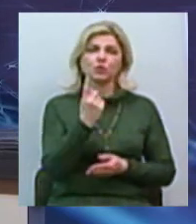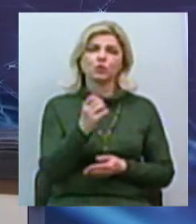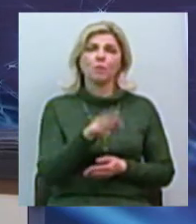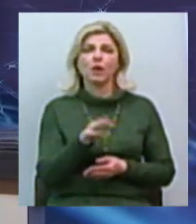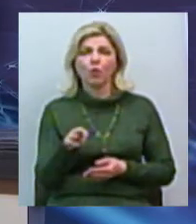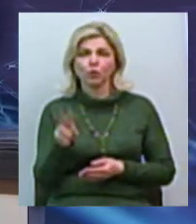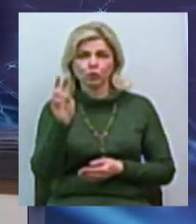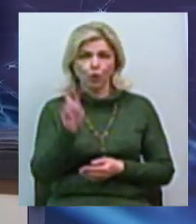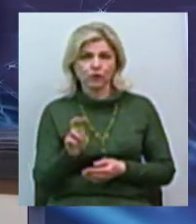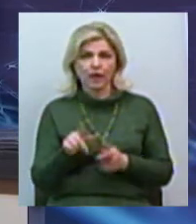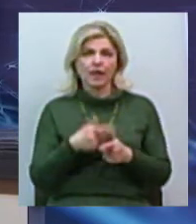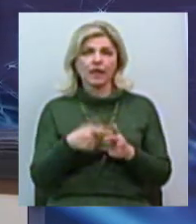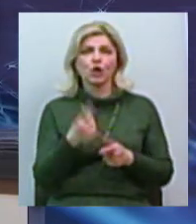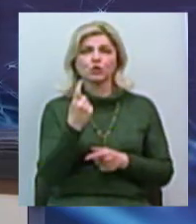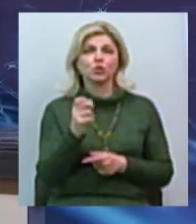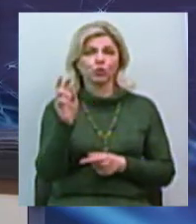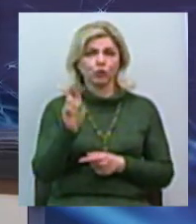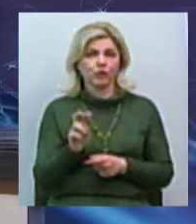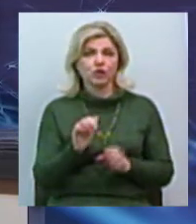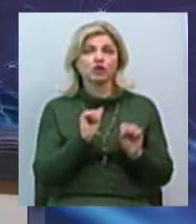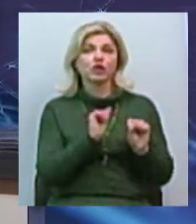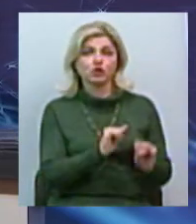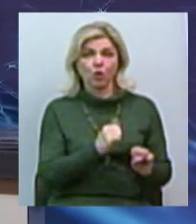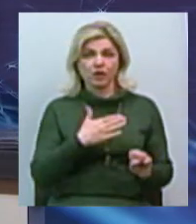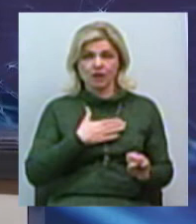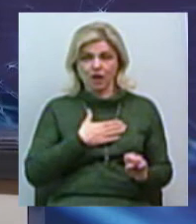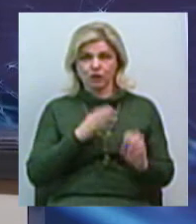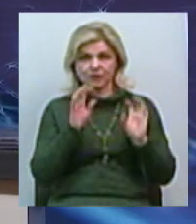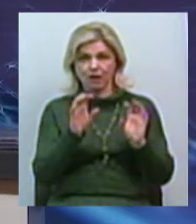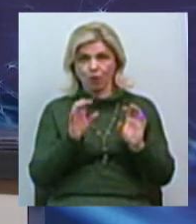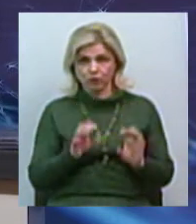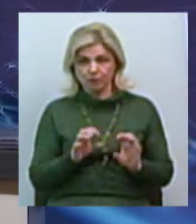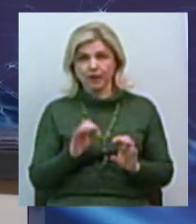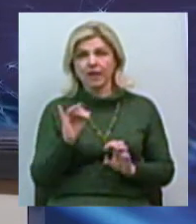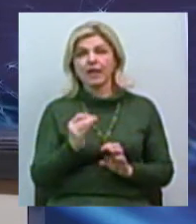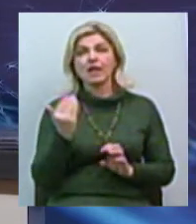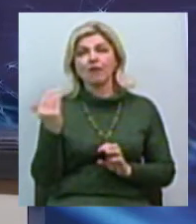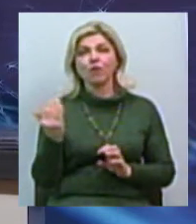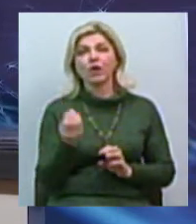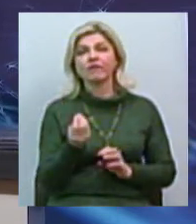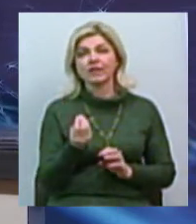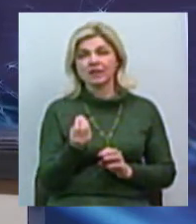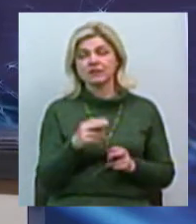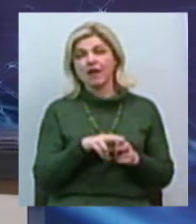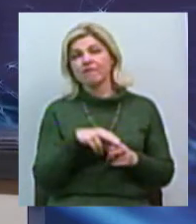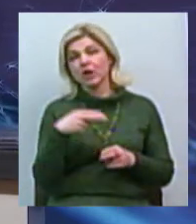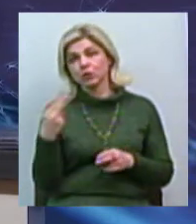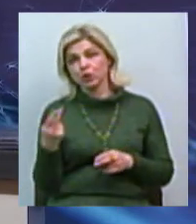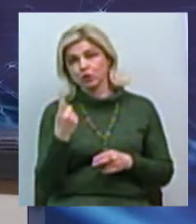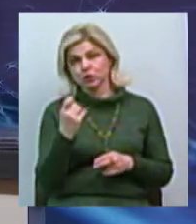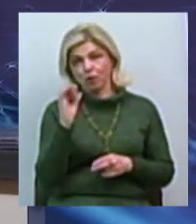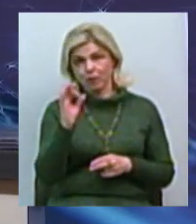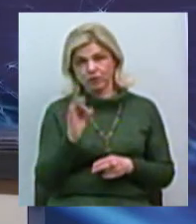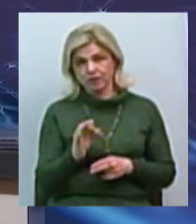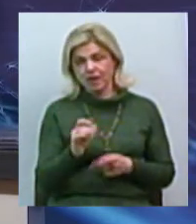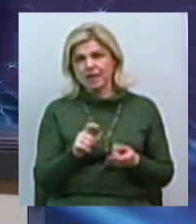доларів, захищений нашим законодательством, і його інвестиція вернеться к нему 100% вне